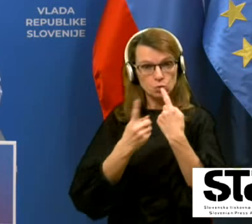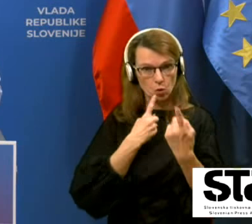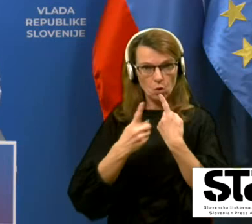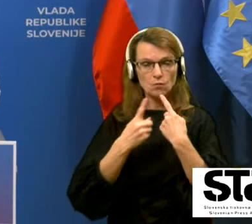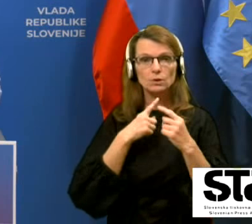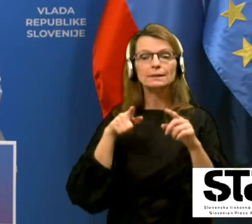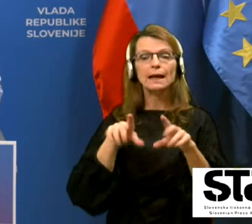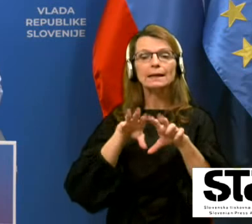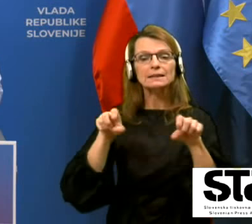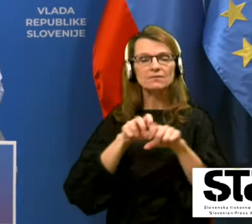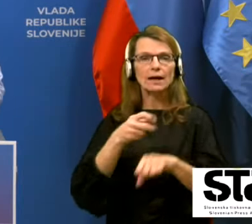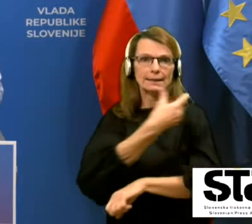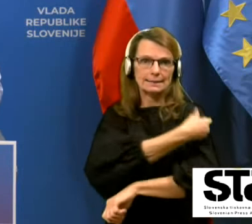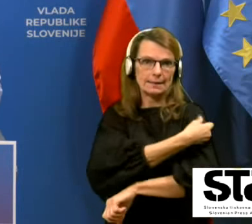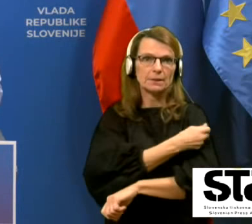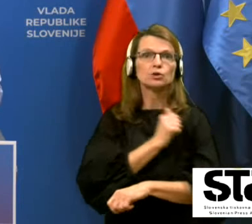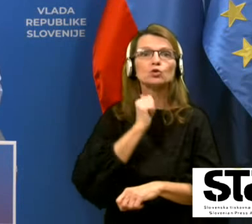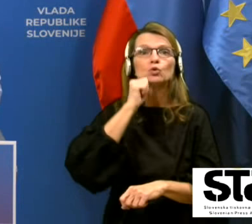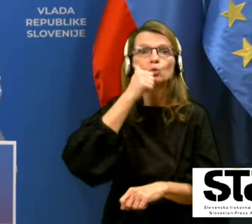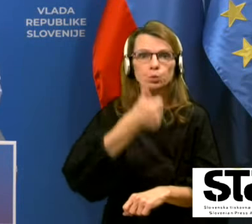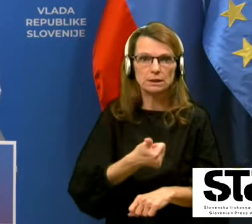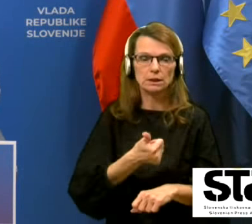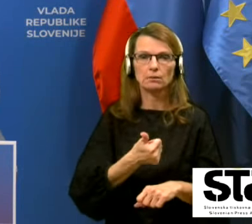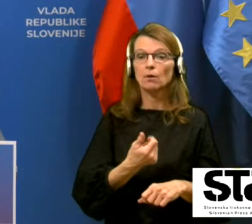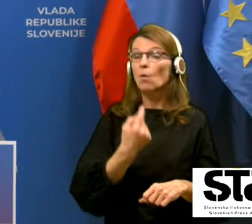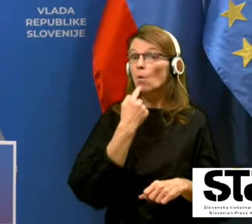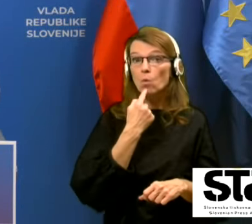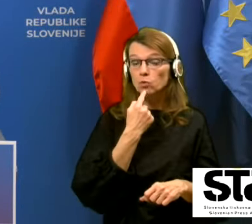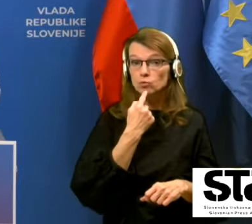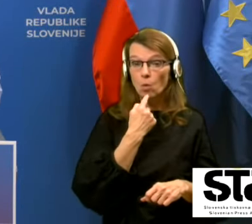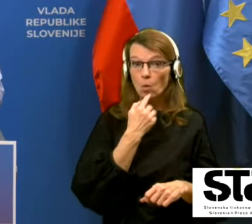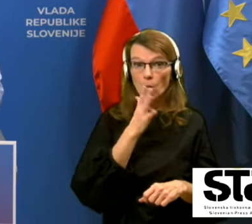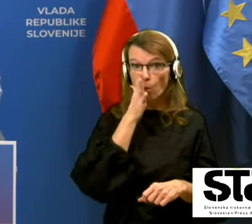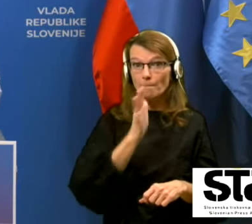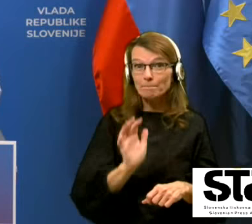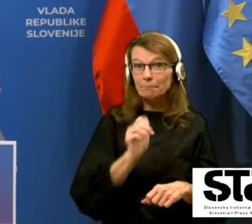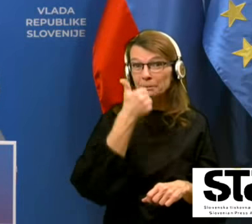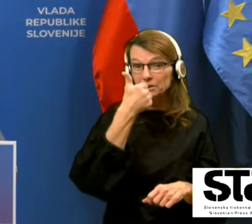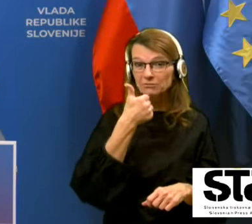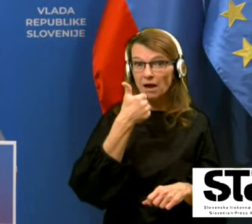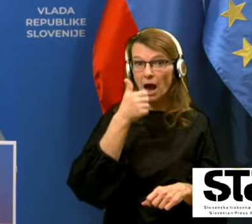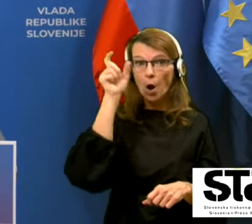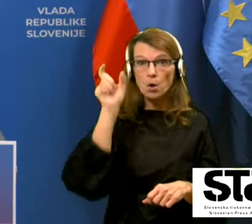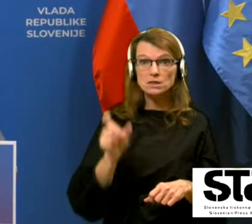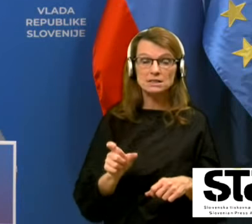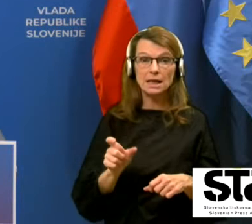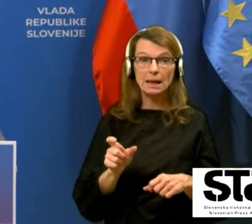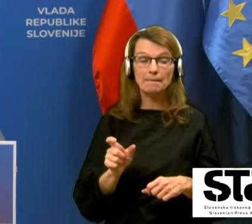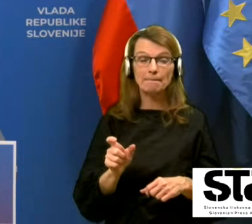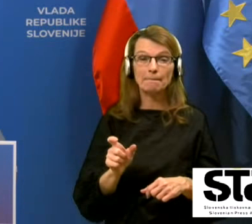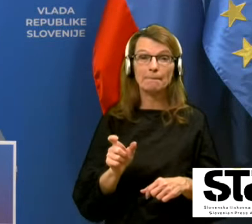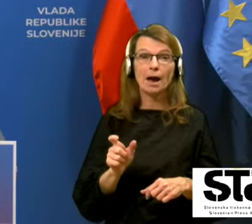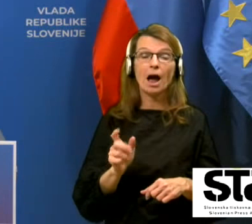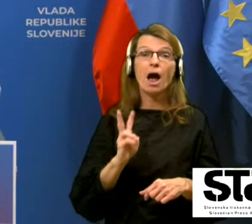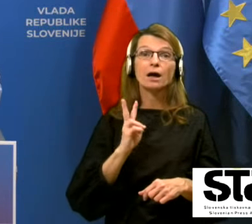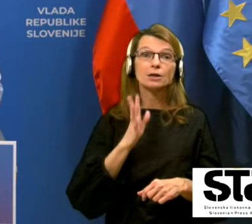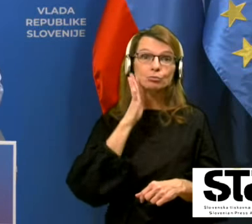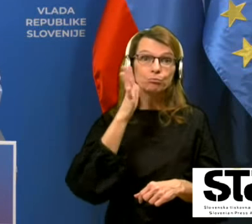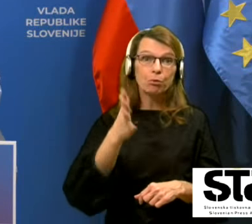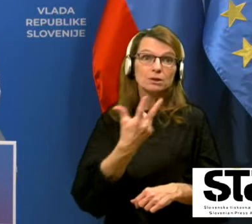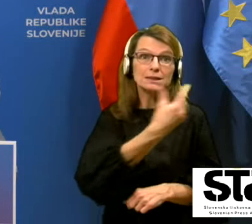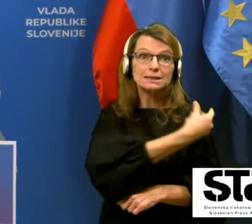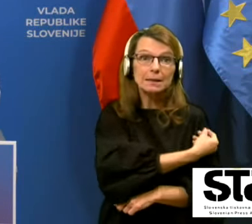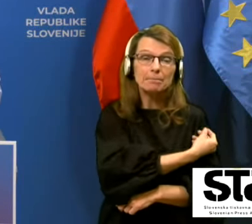jutri. Zdaj, kdo bo čist ta prva oseba, ki bo